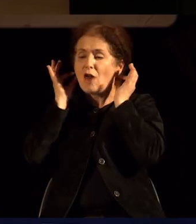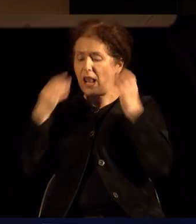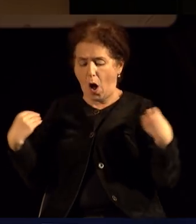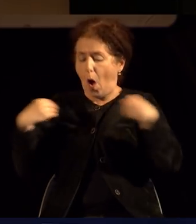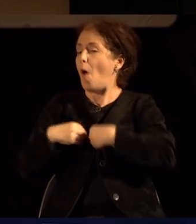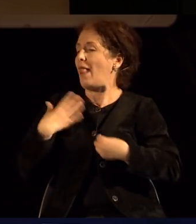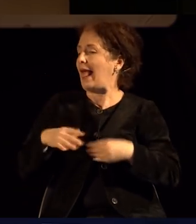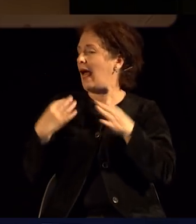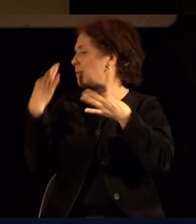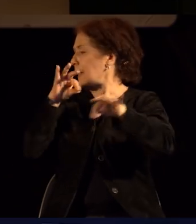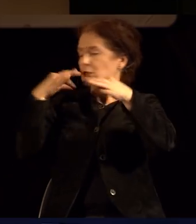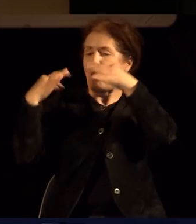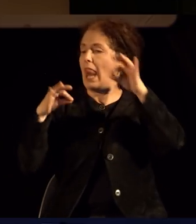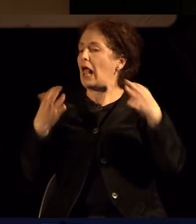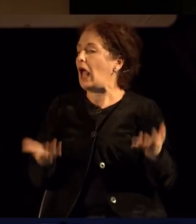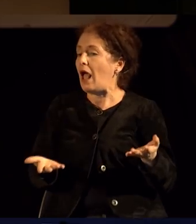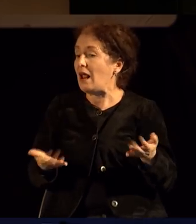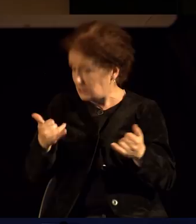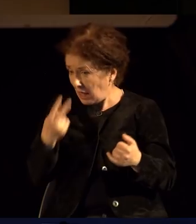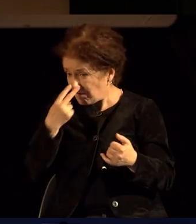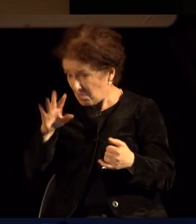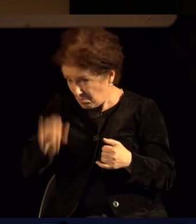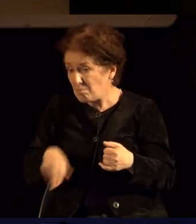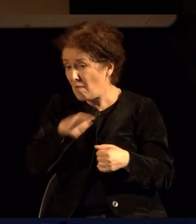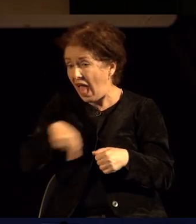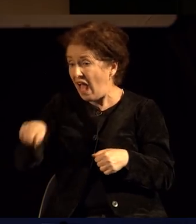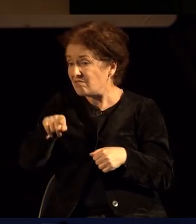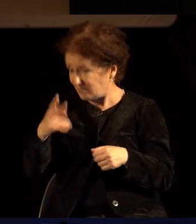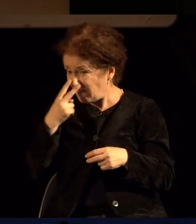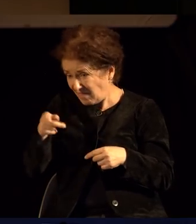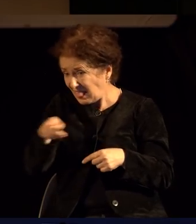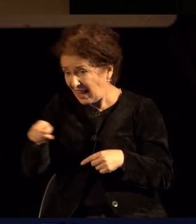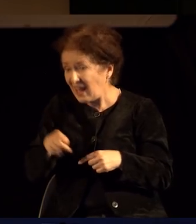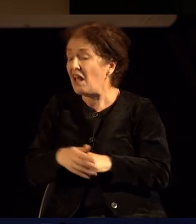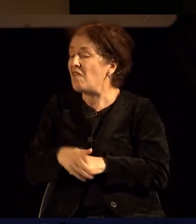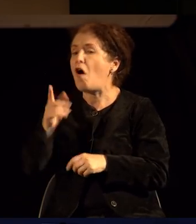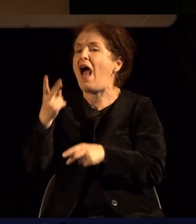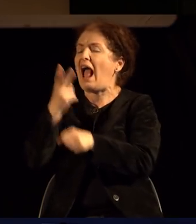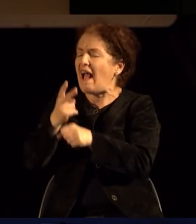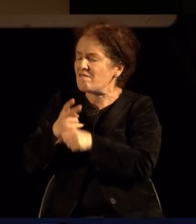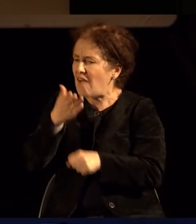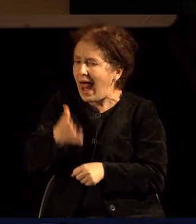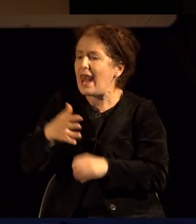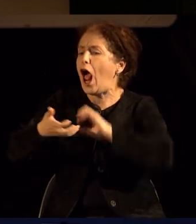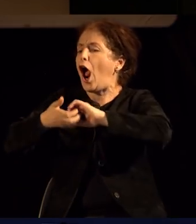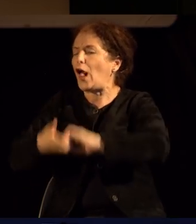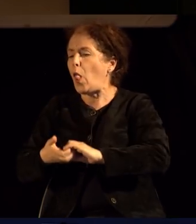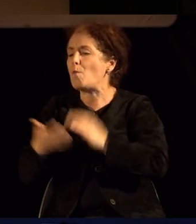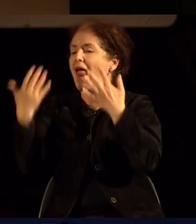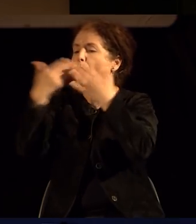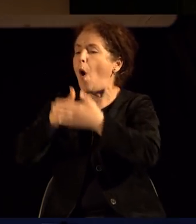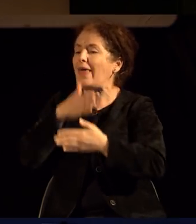пренагласено. И така облечени, насапуваат најчесто во каварија, во ондокни клубове и така натаму.